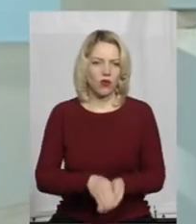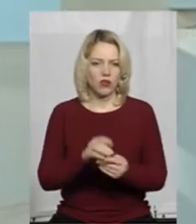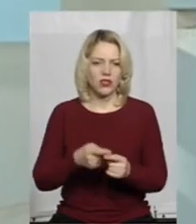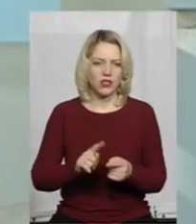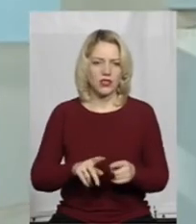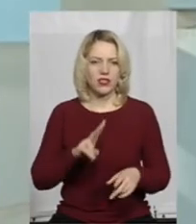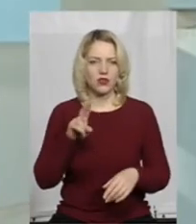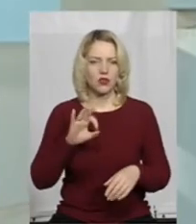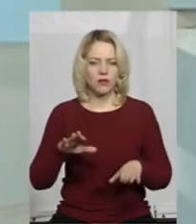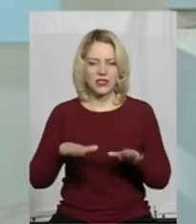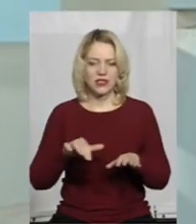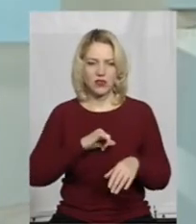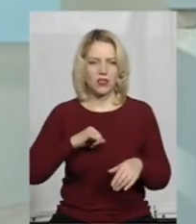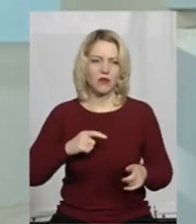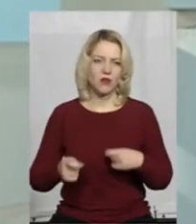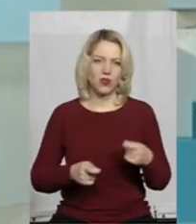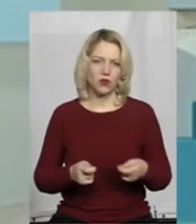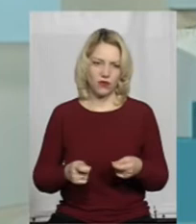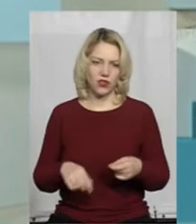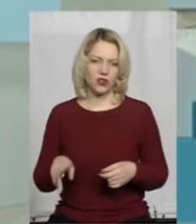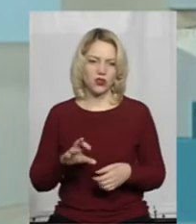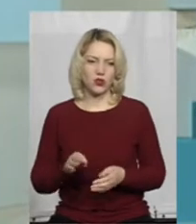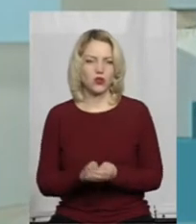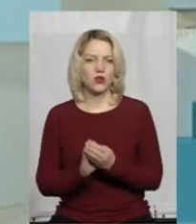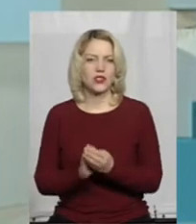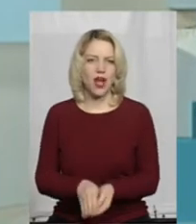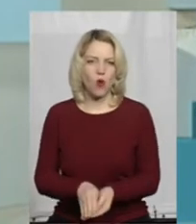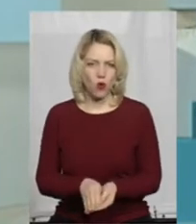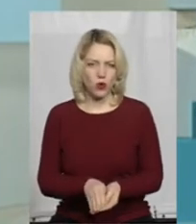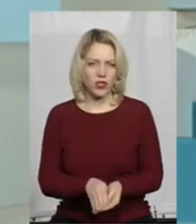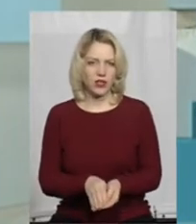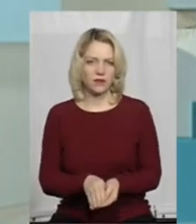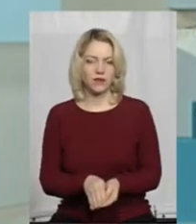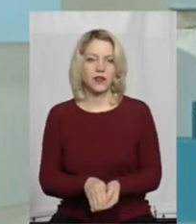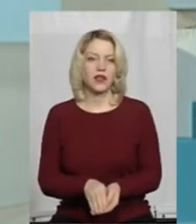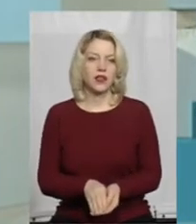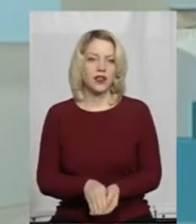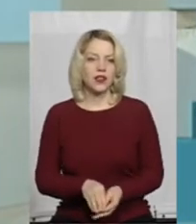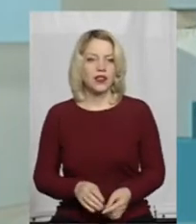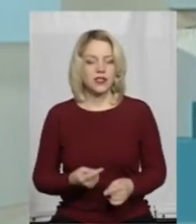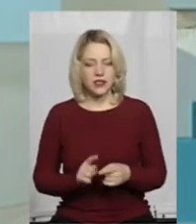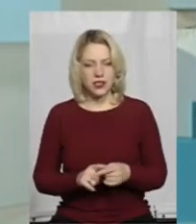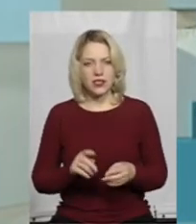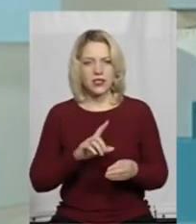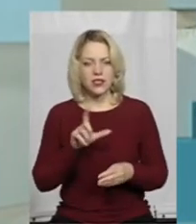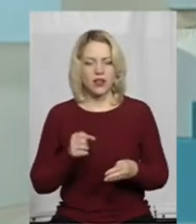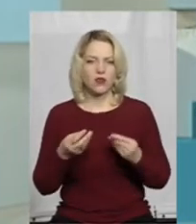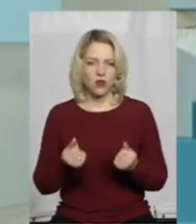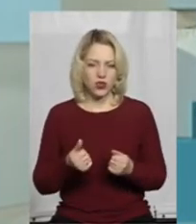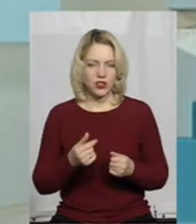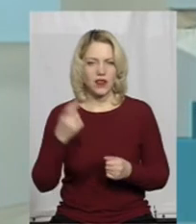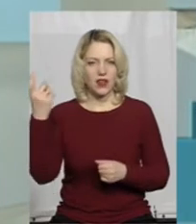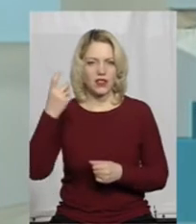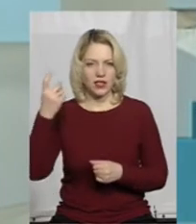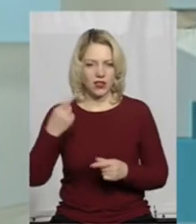місцевого самоврядування. Щодо захоронення, проводиться за рахунок власника тварини.